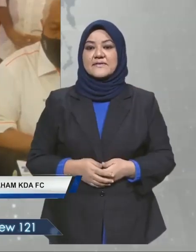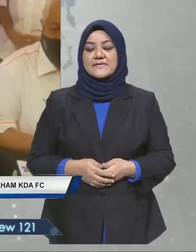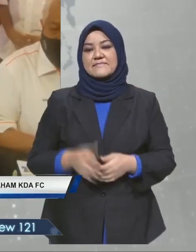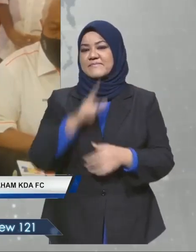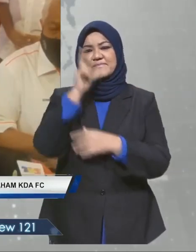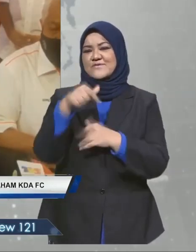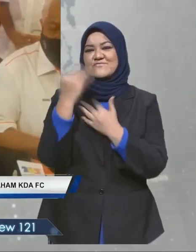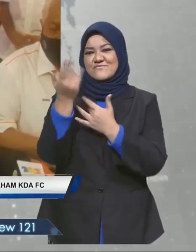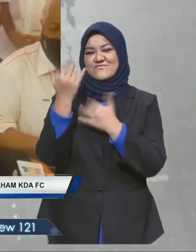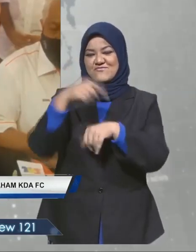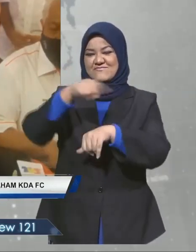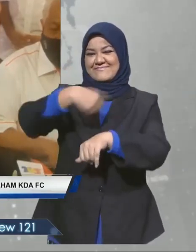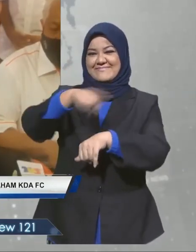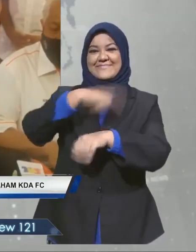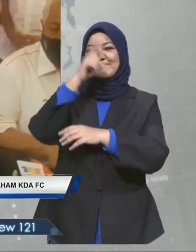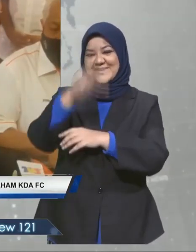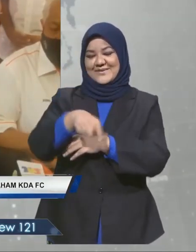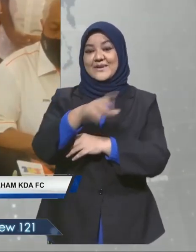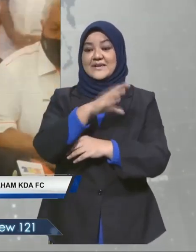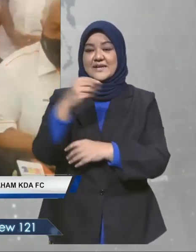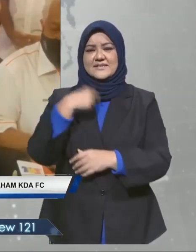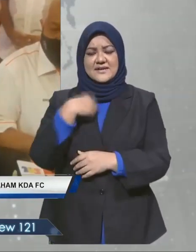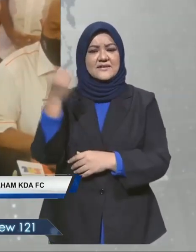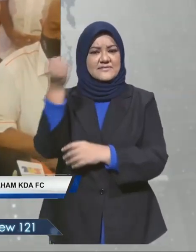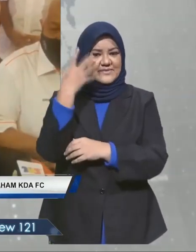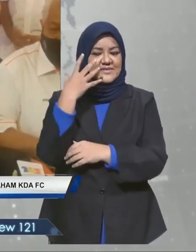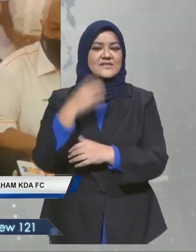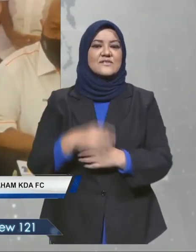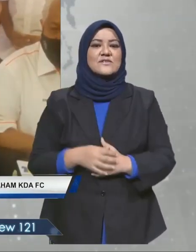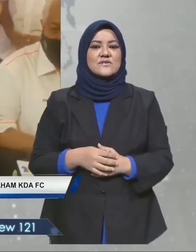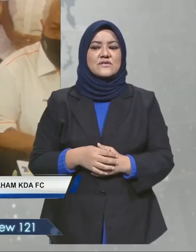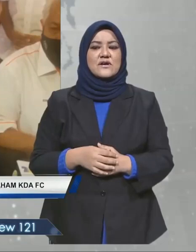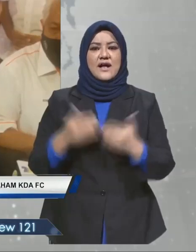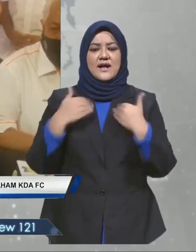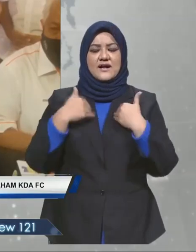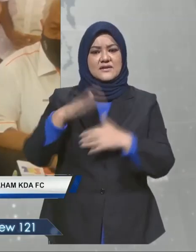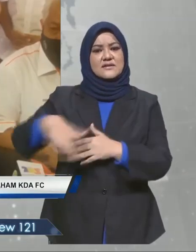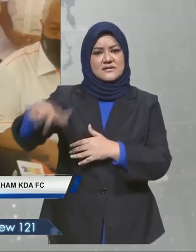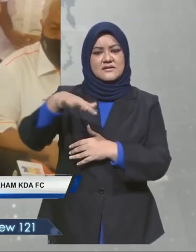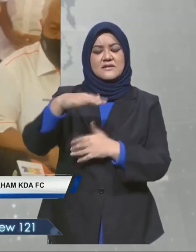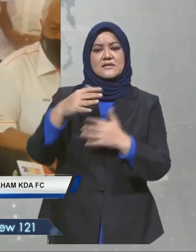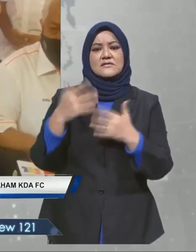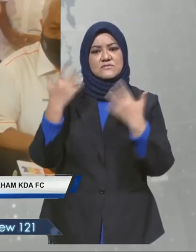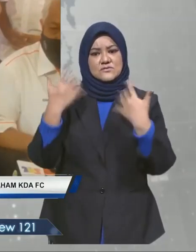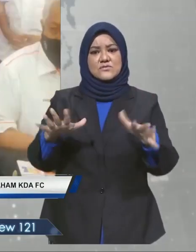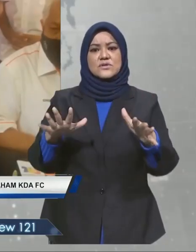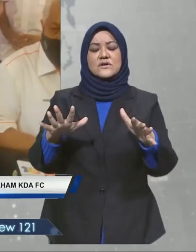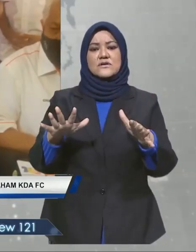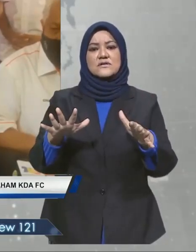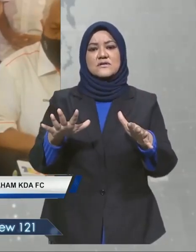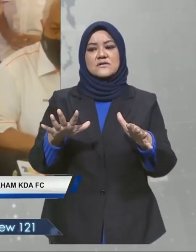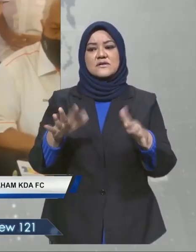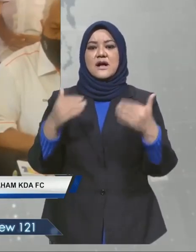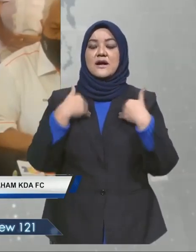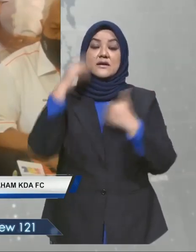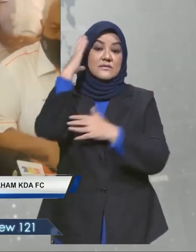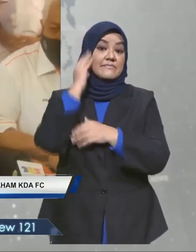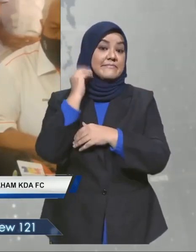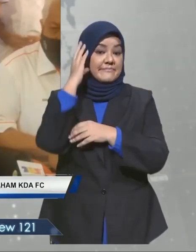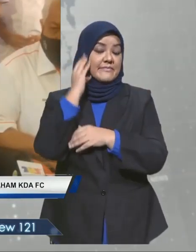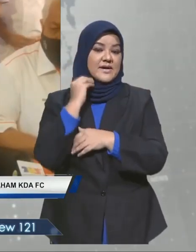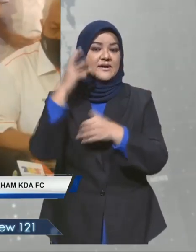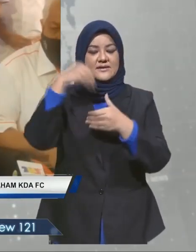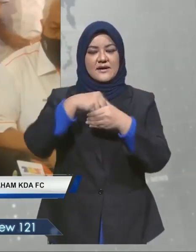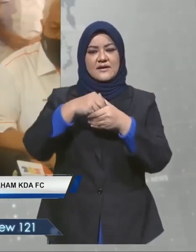Tak perlu tunggu lama lah. Dan saya dipahamkan ada di kelangan mereka ini yang telah mempunyai pengalaman